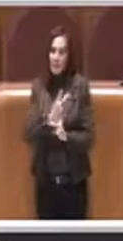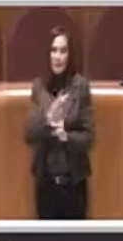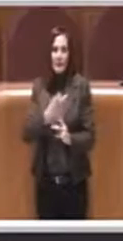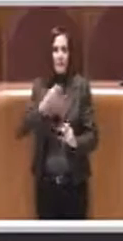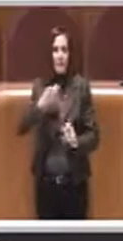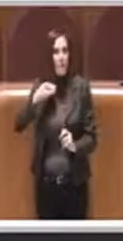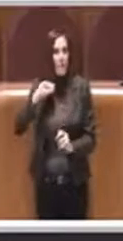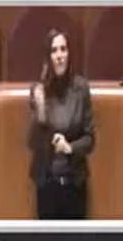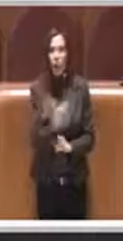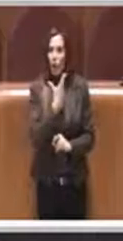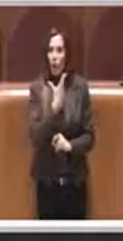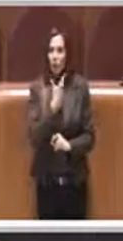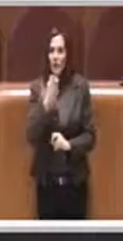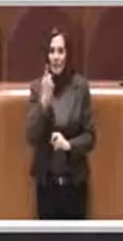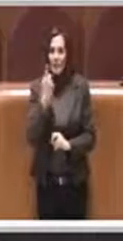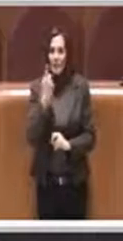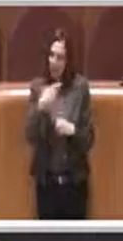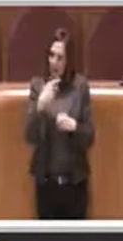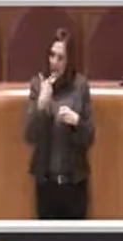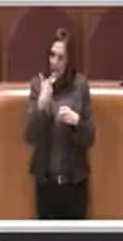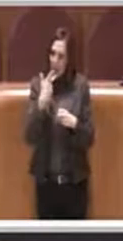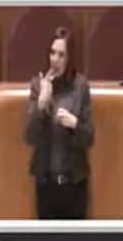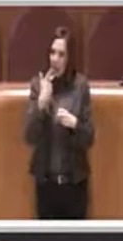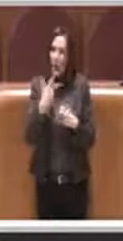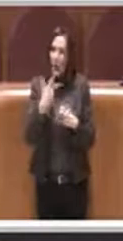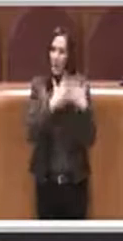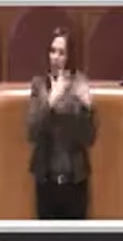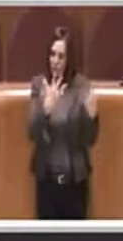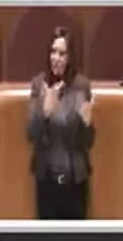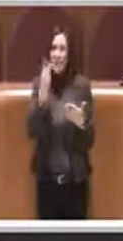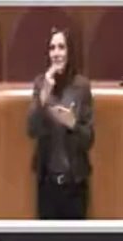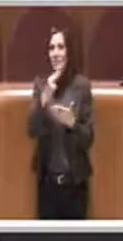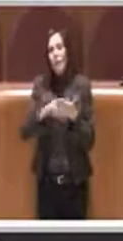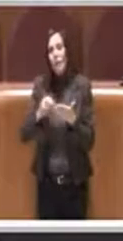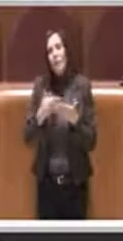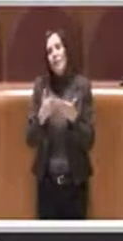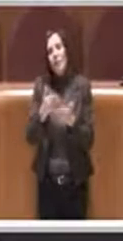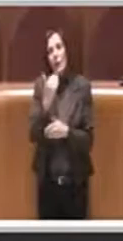è veramente seria, per cui la maggioranza voterà a favore. Grazie.